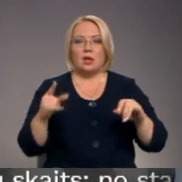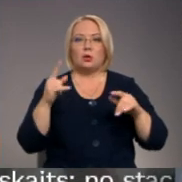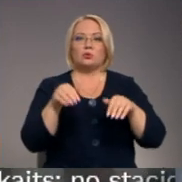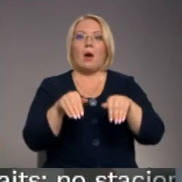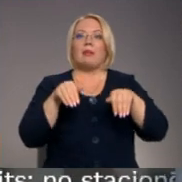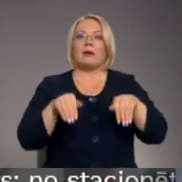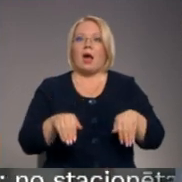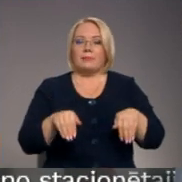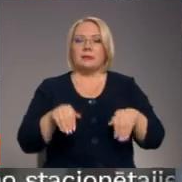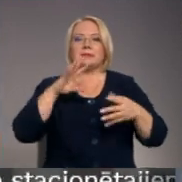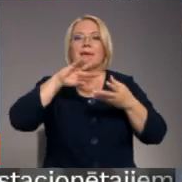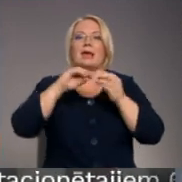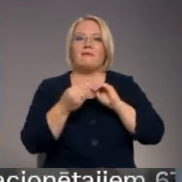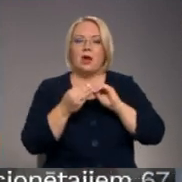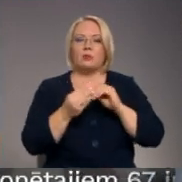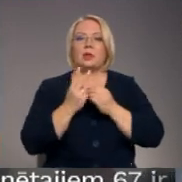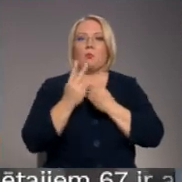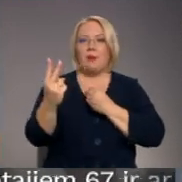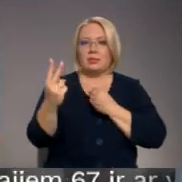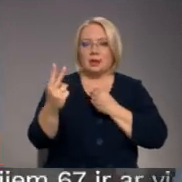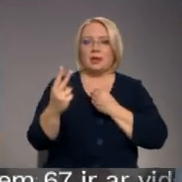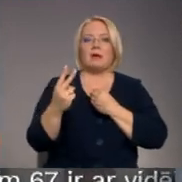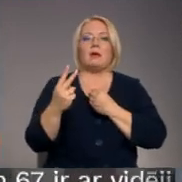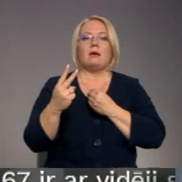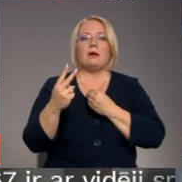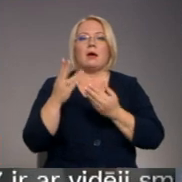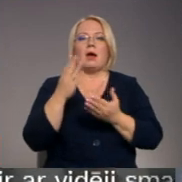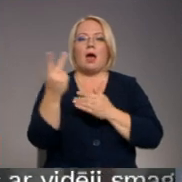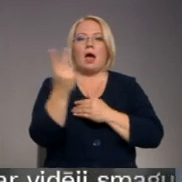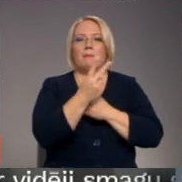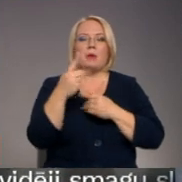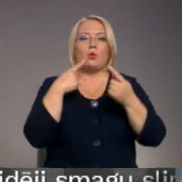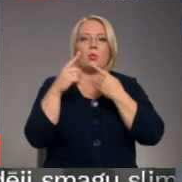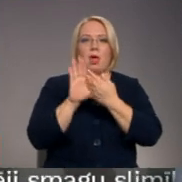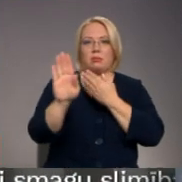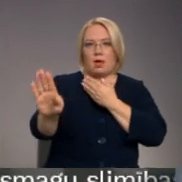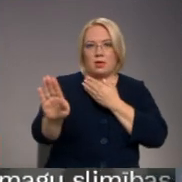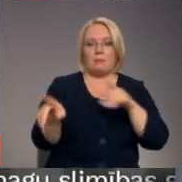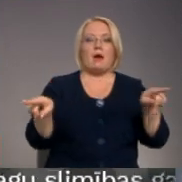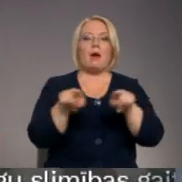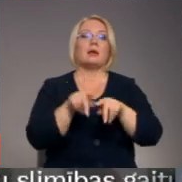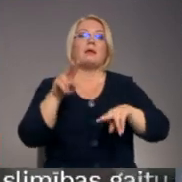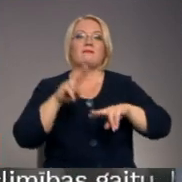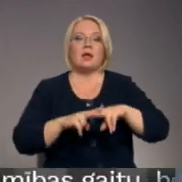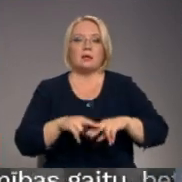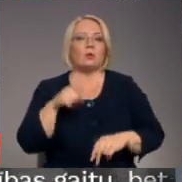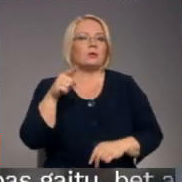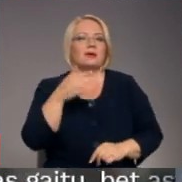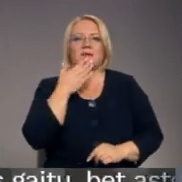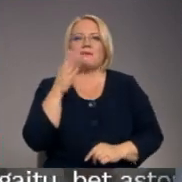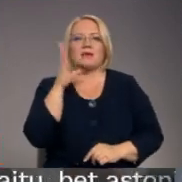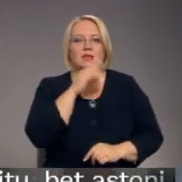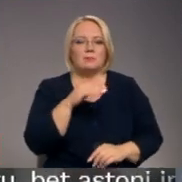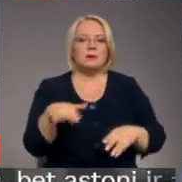nedaudz, ievērojot divu metru distancu starp runātājiem. Ir arī vietas, kur tas nav iespējams.